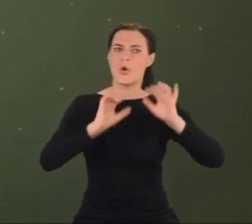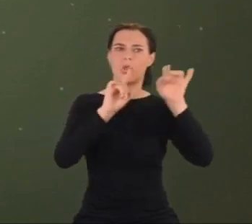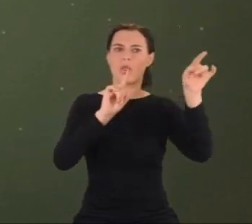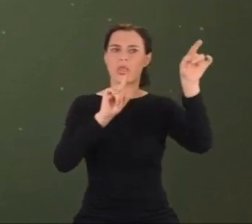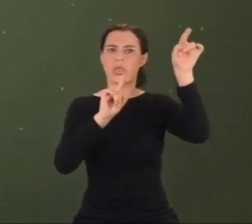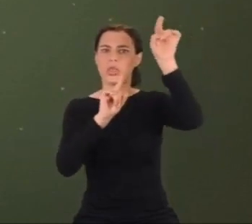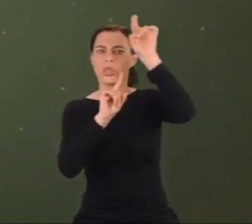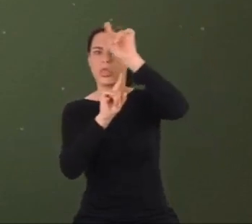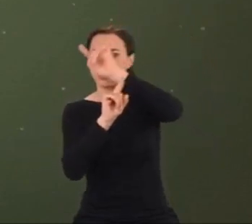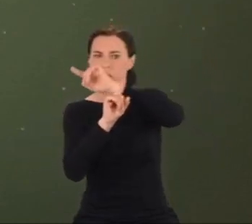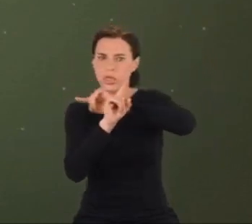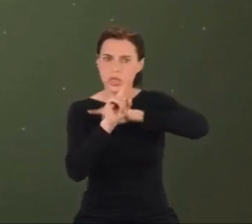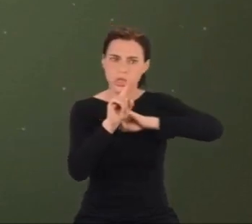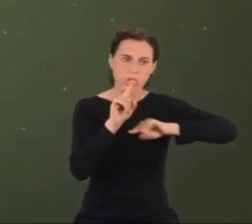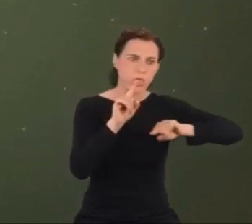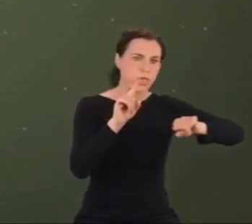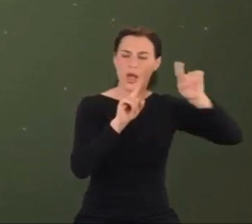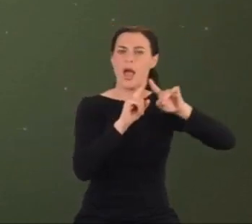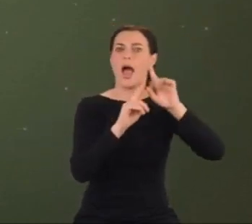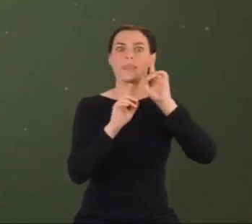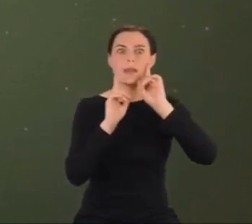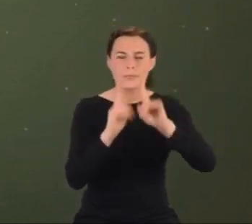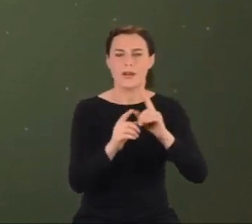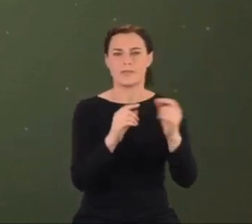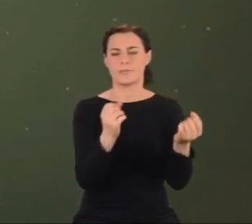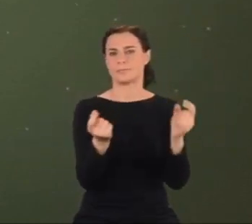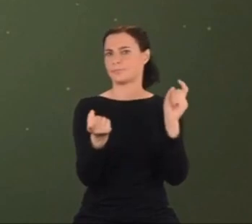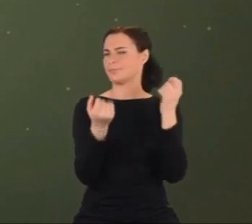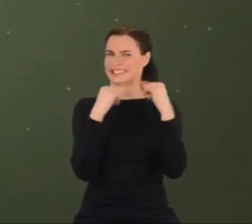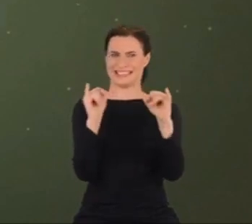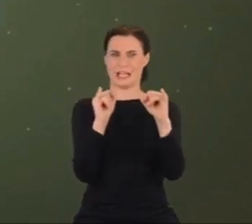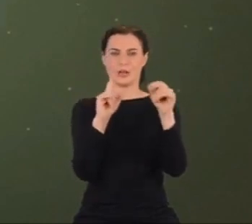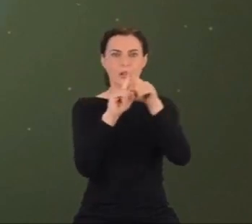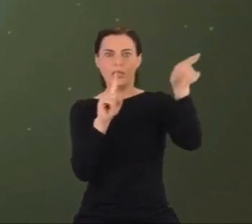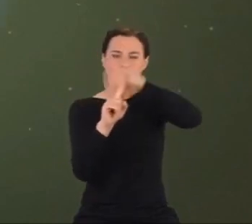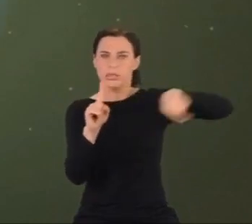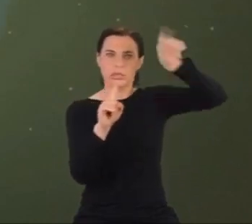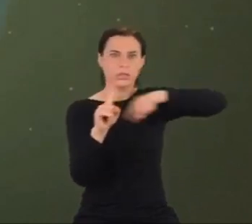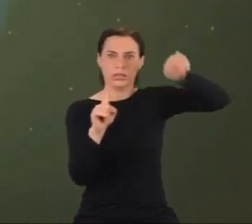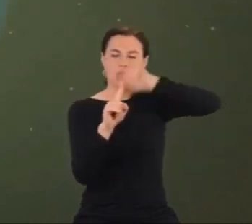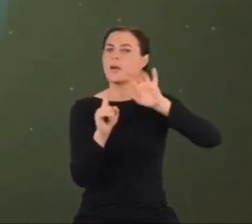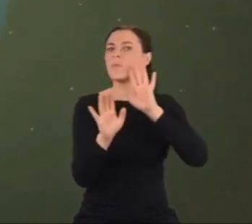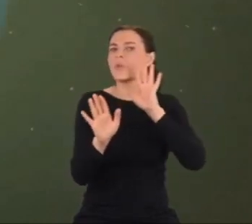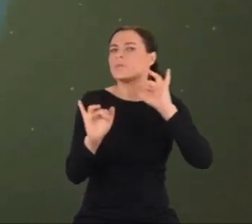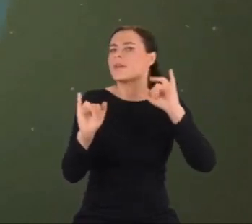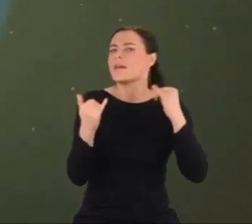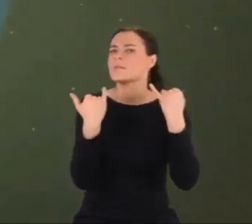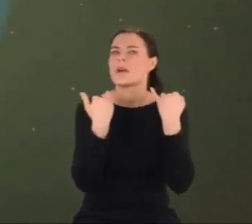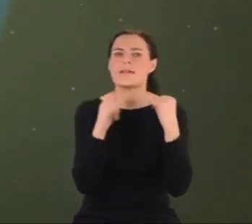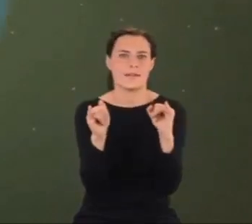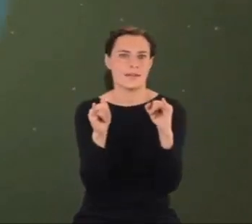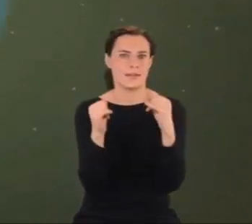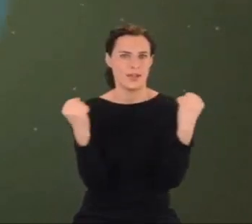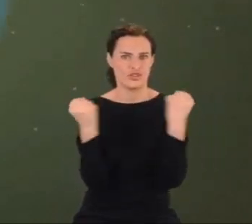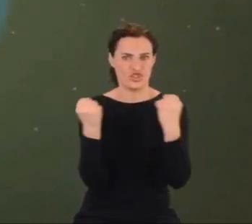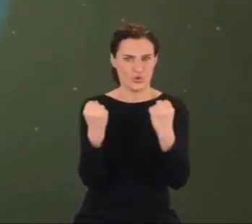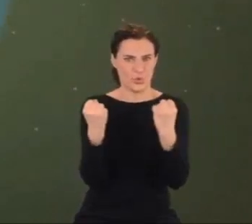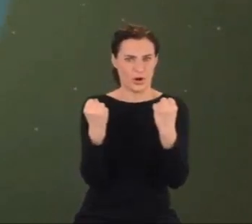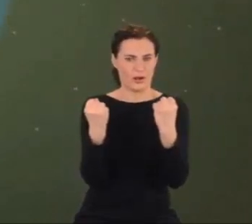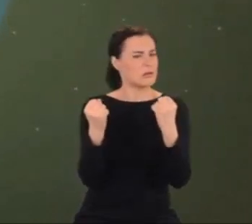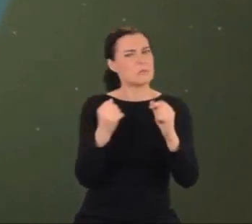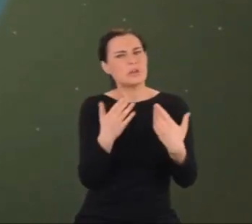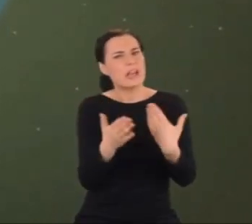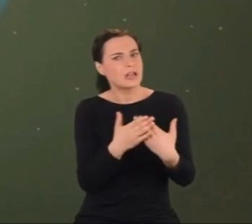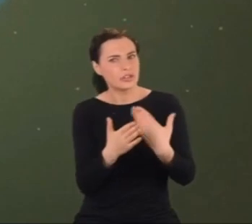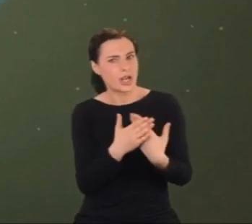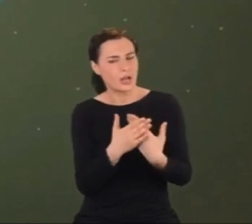Tymczasem z obserwacji wynika, że jest przeciwnie. Jakby działała na nią jakaś inna, większa masa. Z